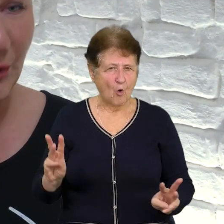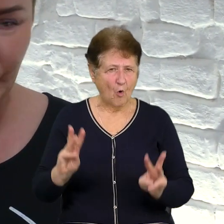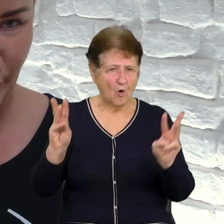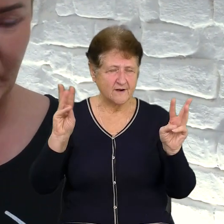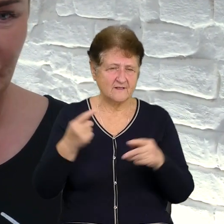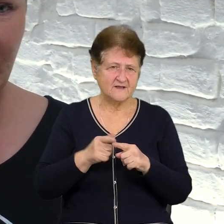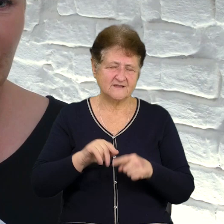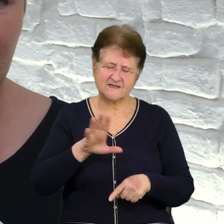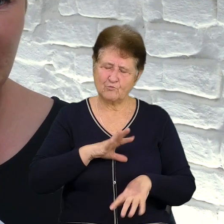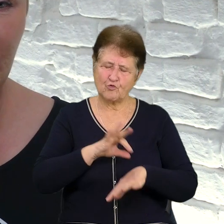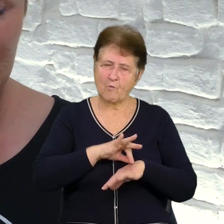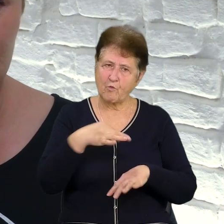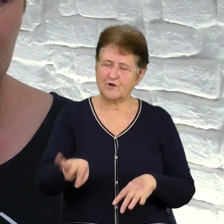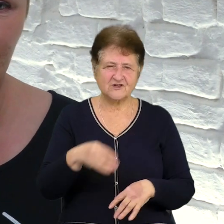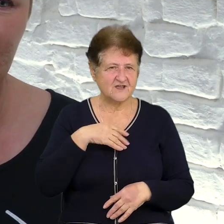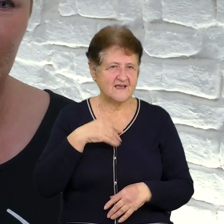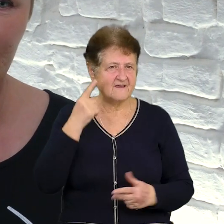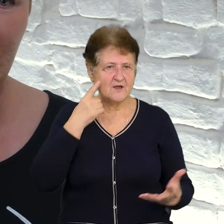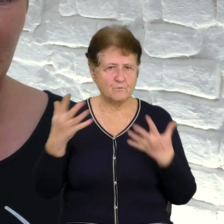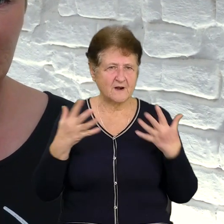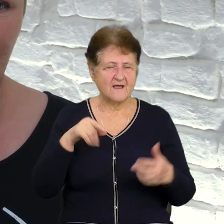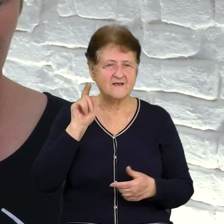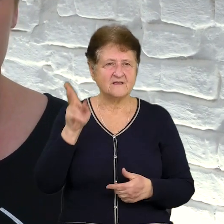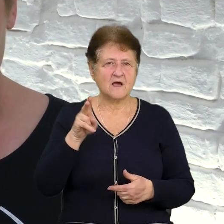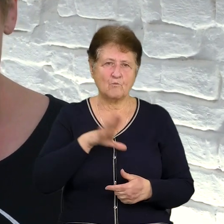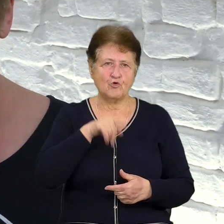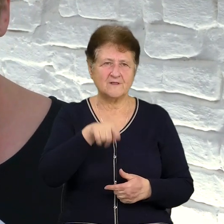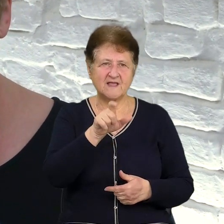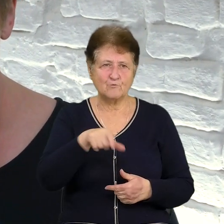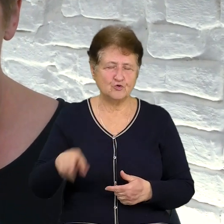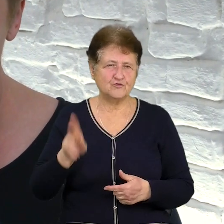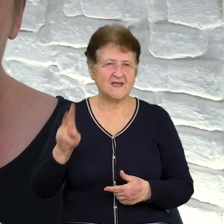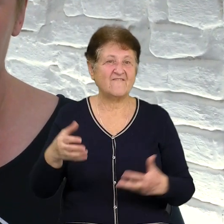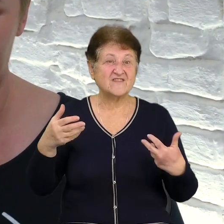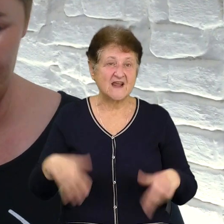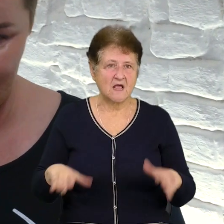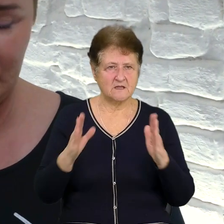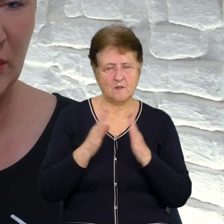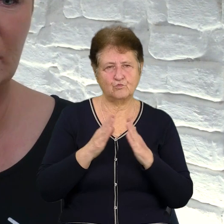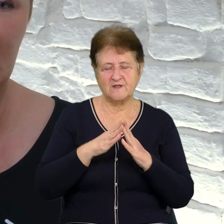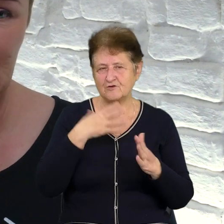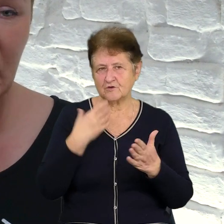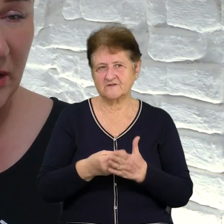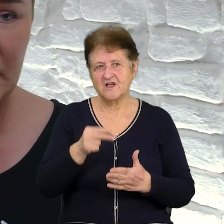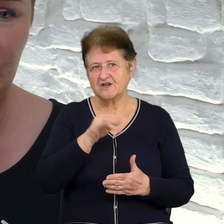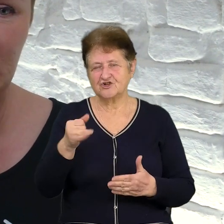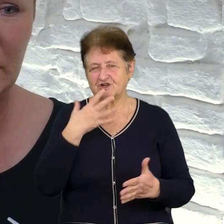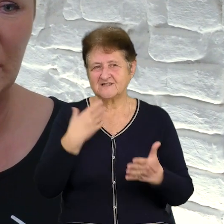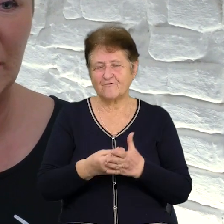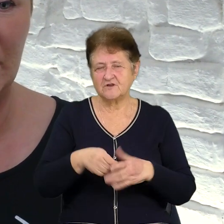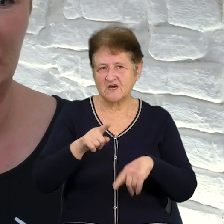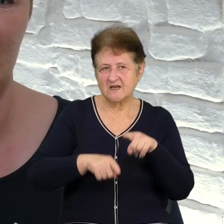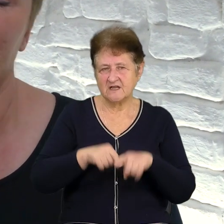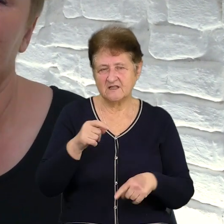Це було дуже боляче. Я не уявляю, як це було тим людям, які втратили свій будинок, чи втратили своїх близьких і свій